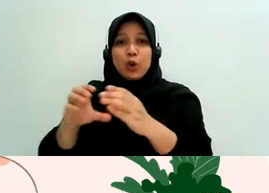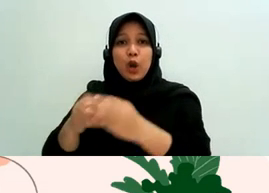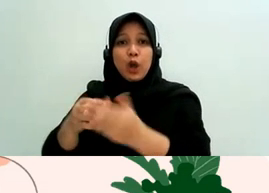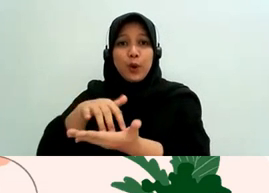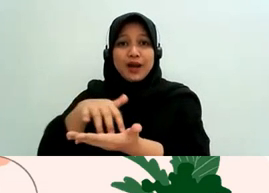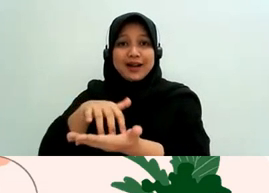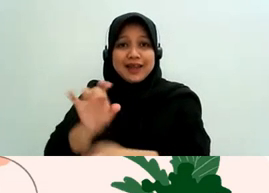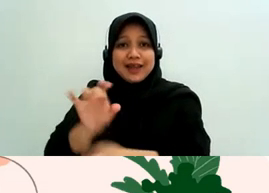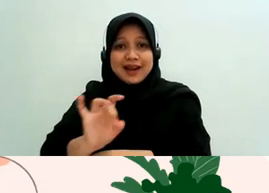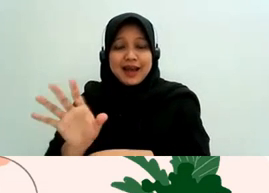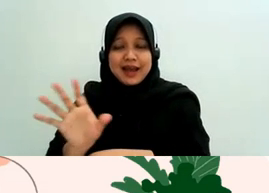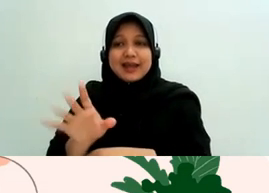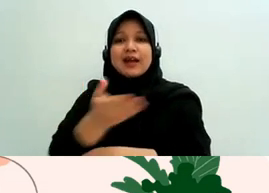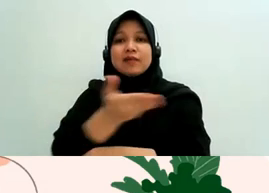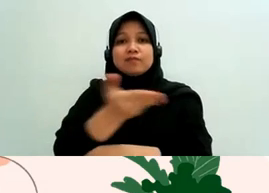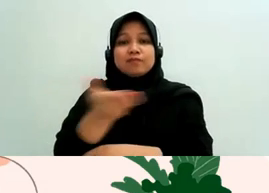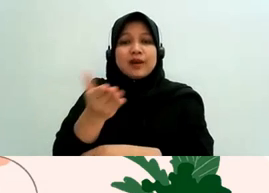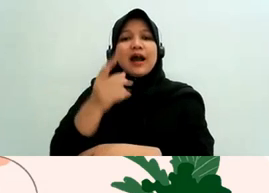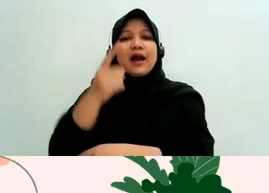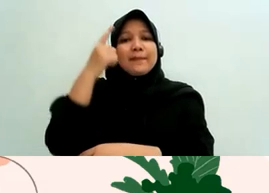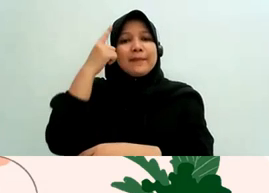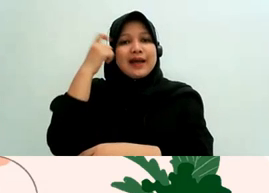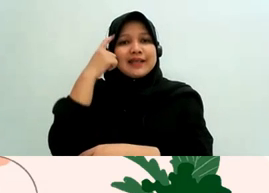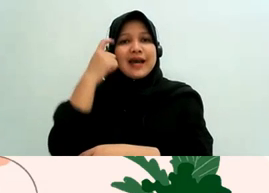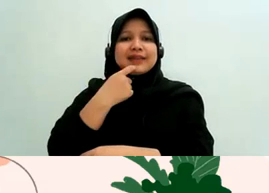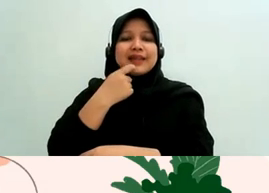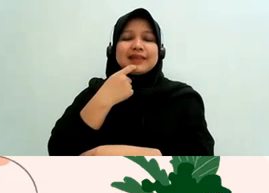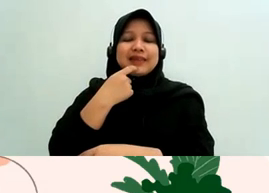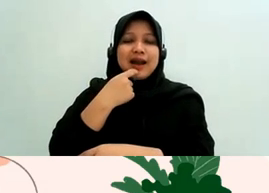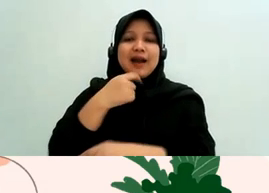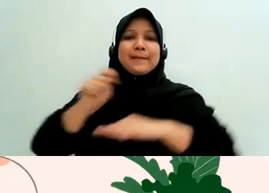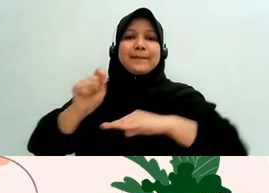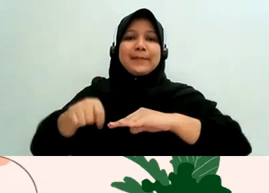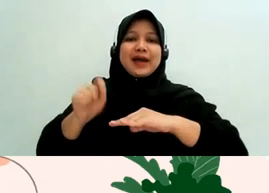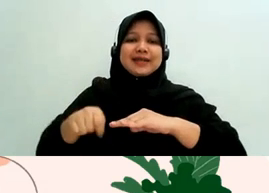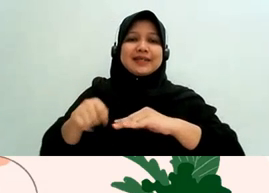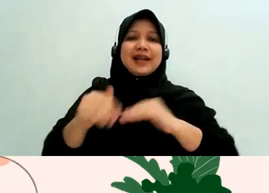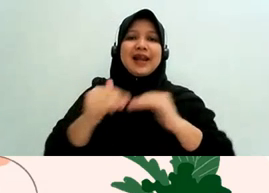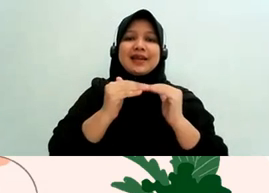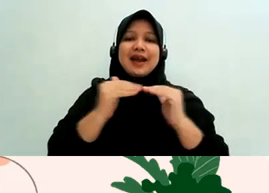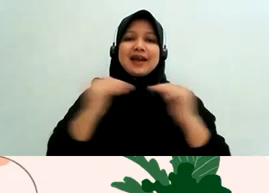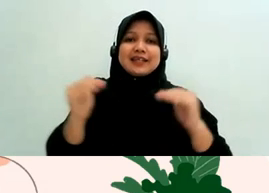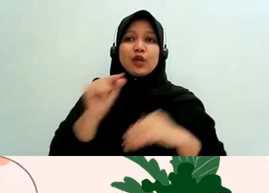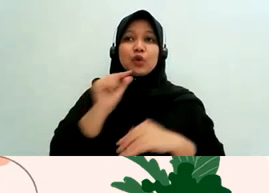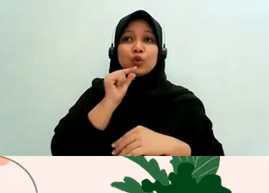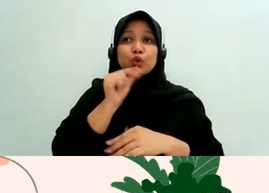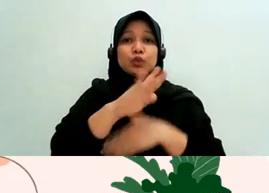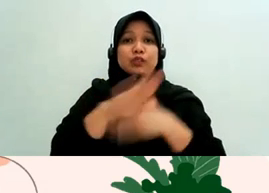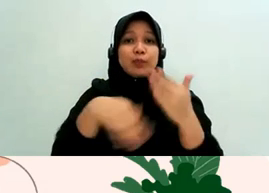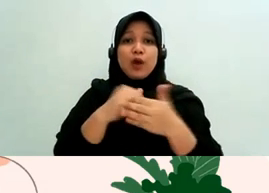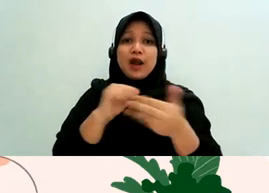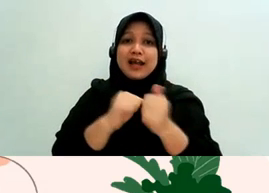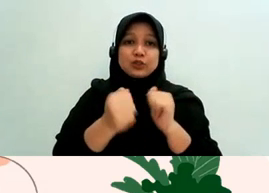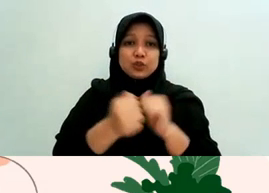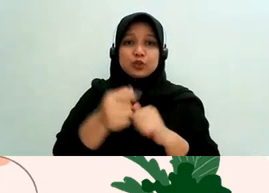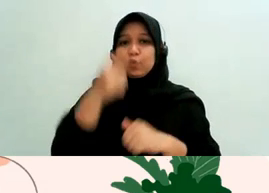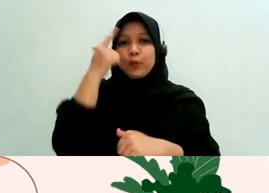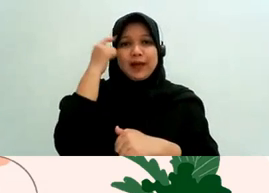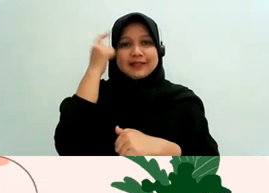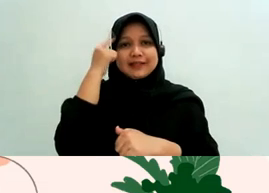soal peradilan yang fair yang berlaku untuk setiap jenis perkara itu saran saya